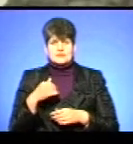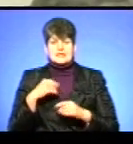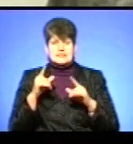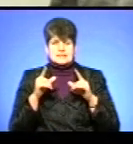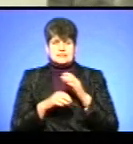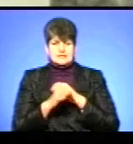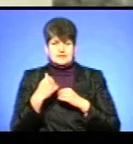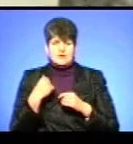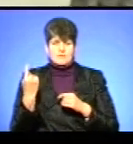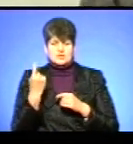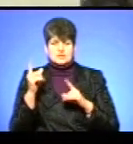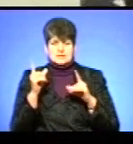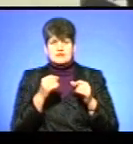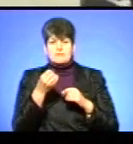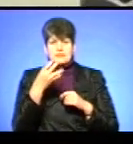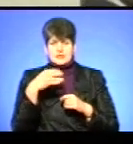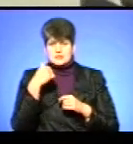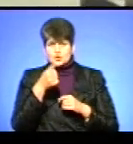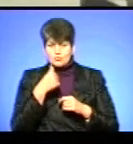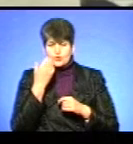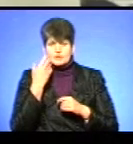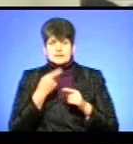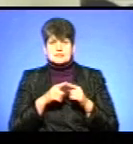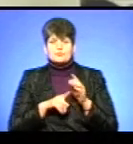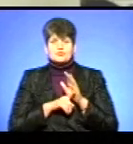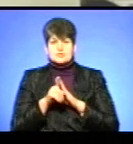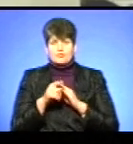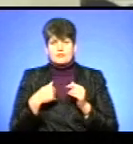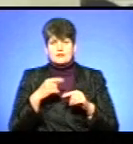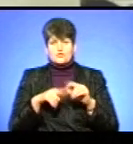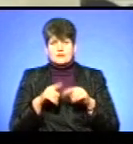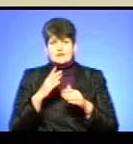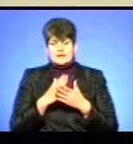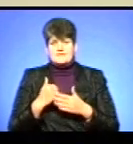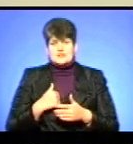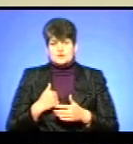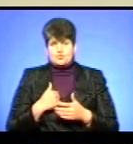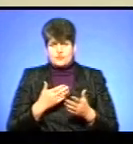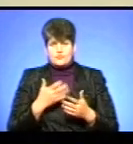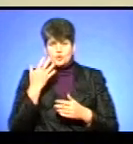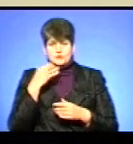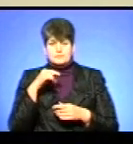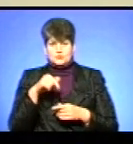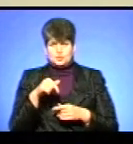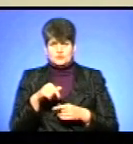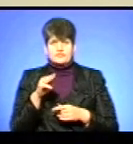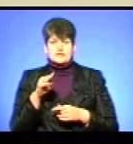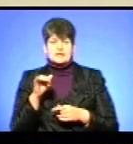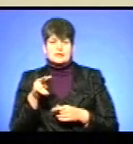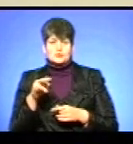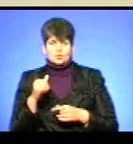їздила в 15-му році, коли це все почалося, оскільки в мене в родині теж є військові. Коли ми тут в тилу, ми